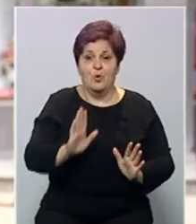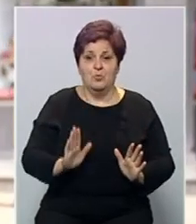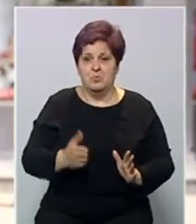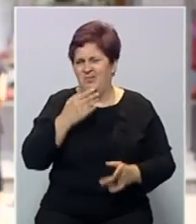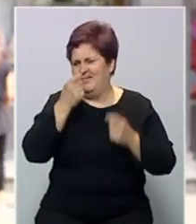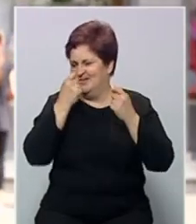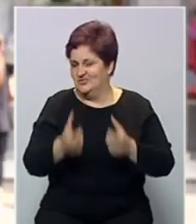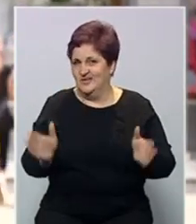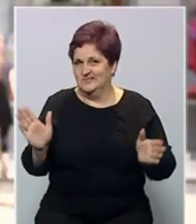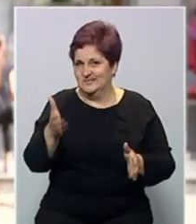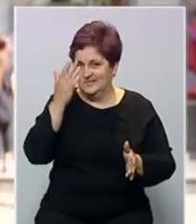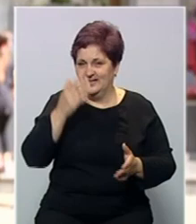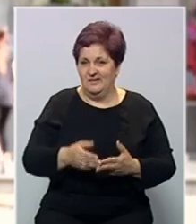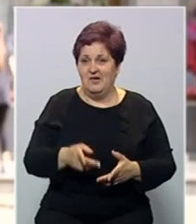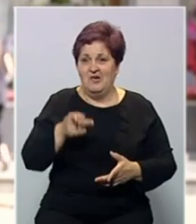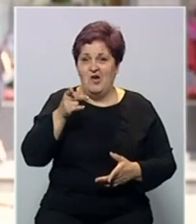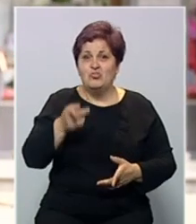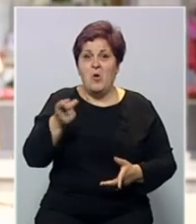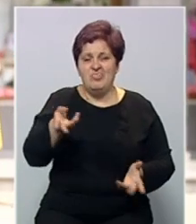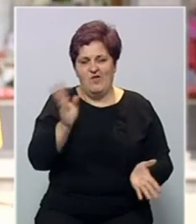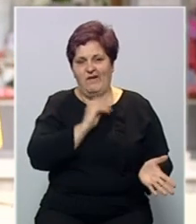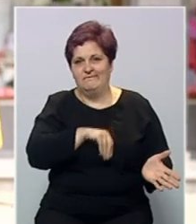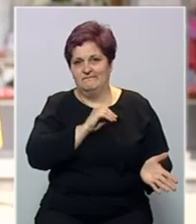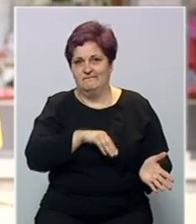Pa nema šansi. To i njihovo dobiti.